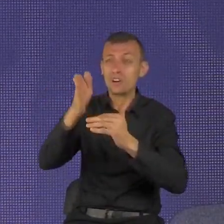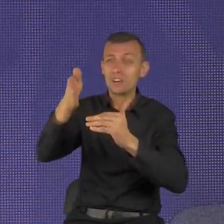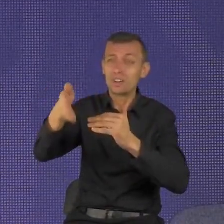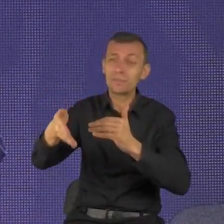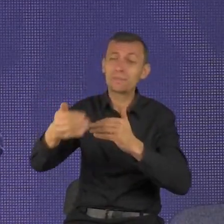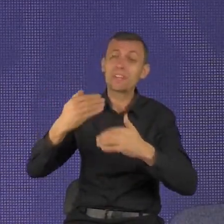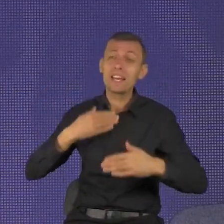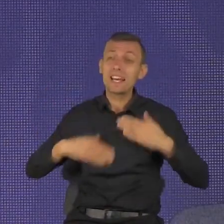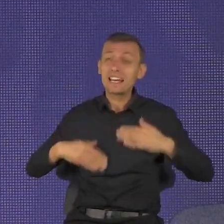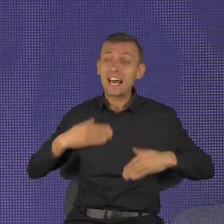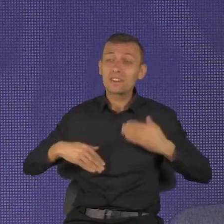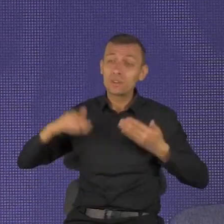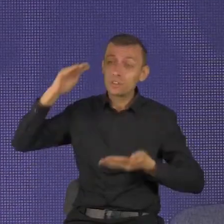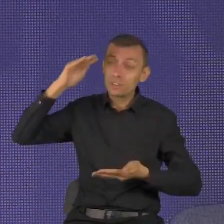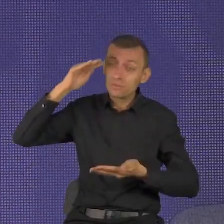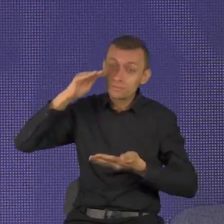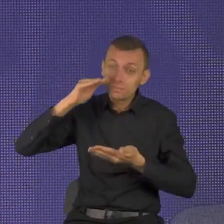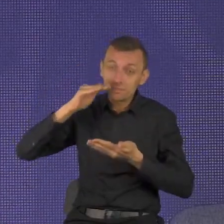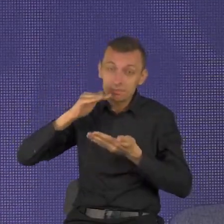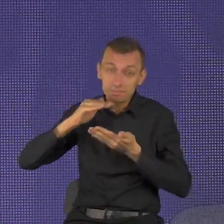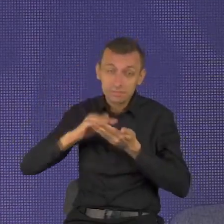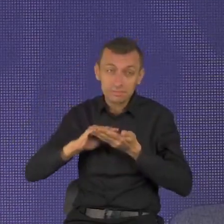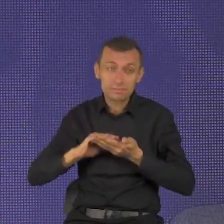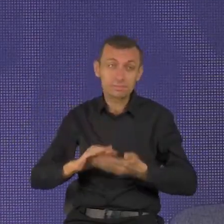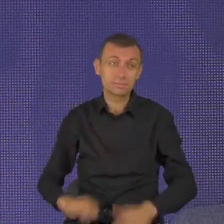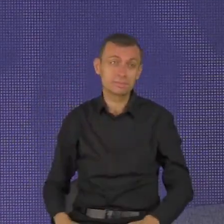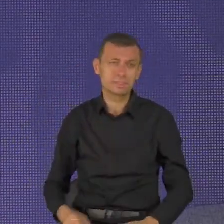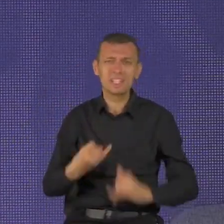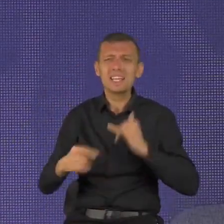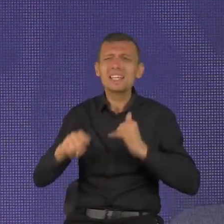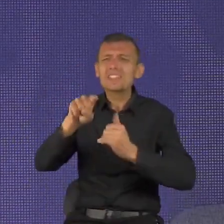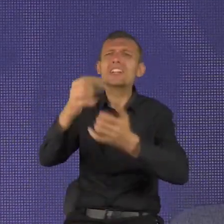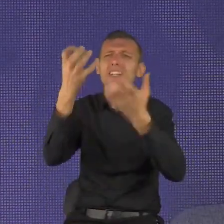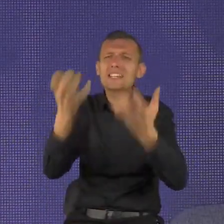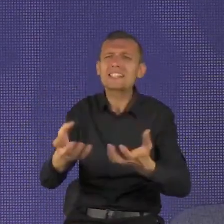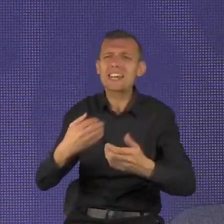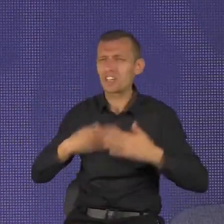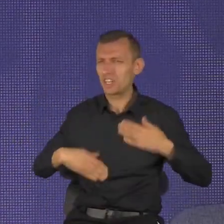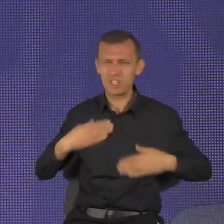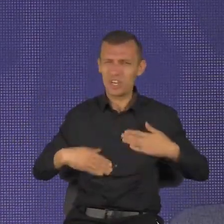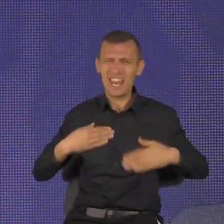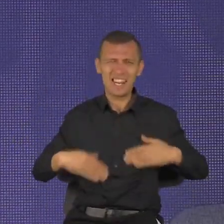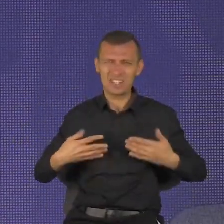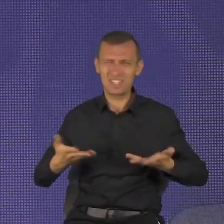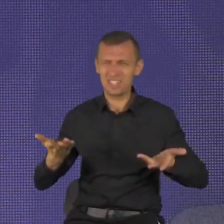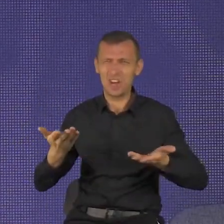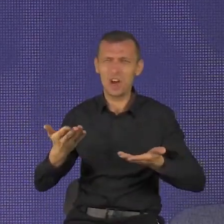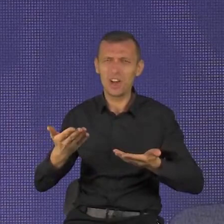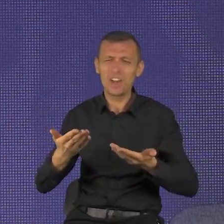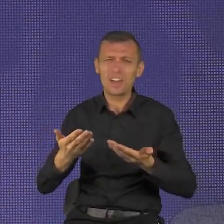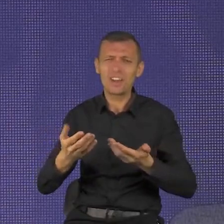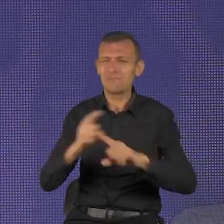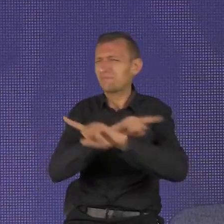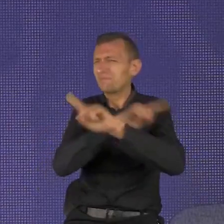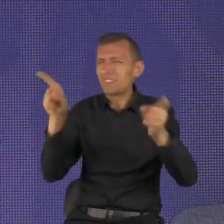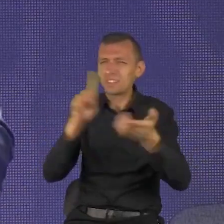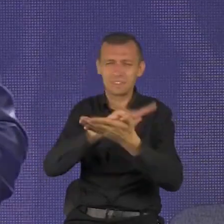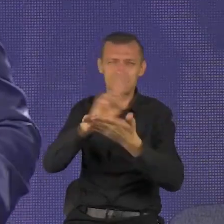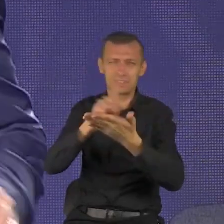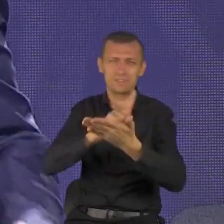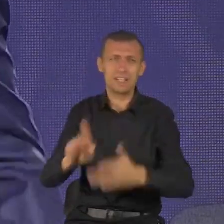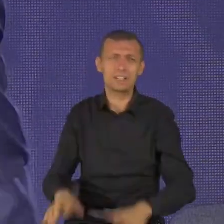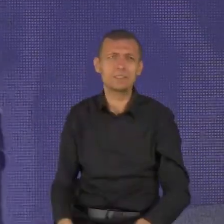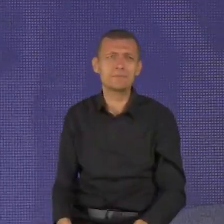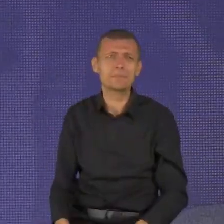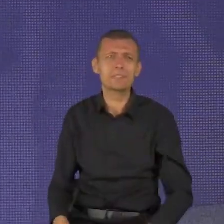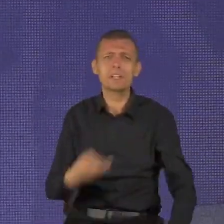Jeśli chcesz z czegoś się cieszyć, to nie może to się odbywać w pośpiechu. Jeśli twoje życie jest